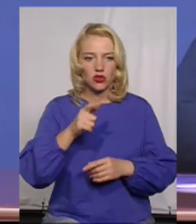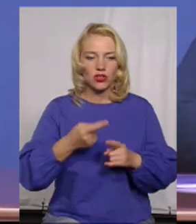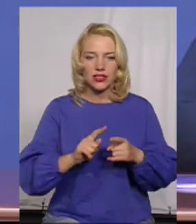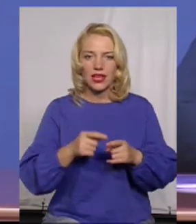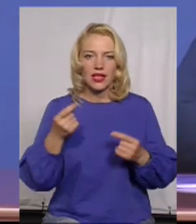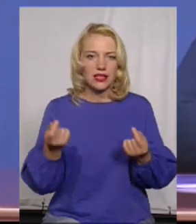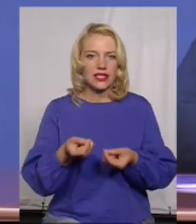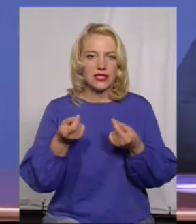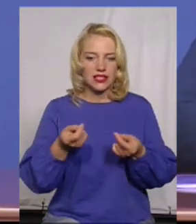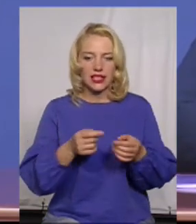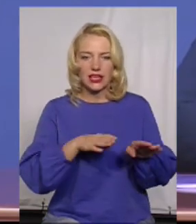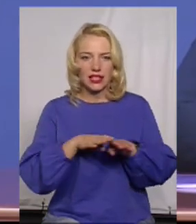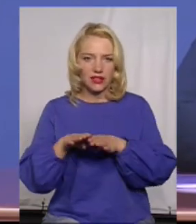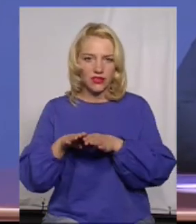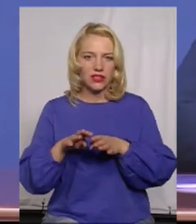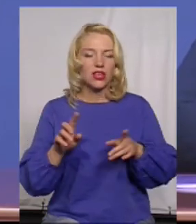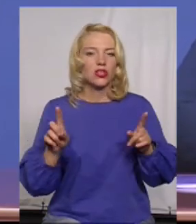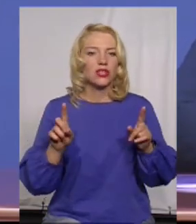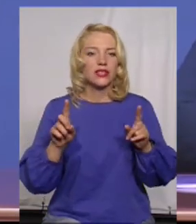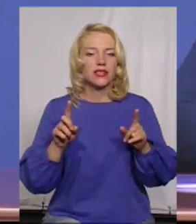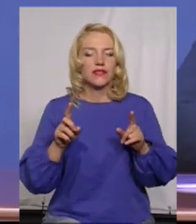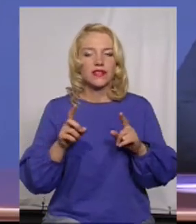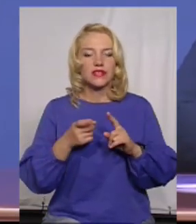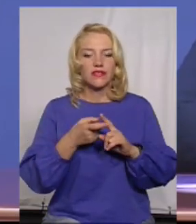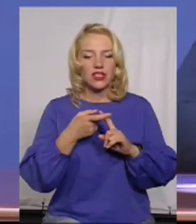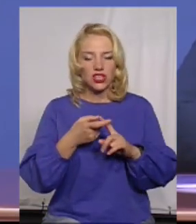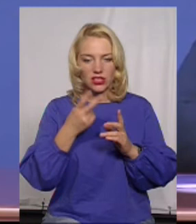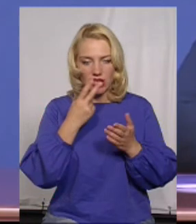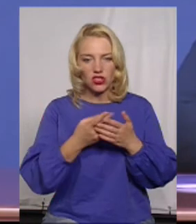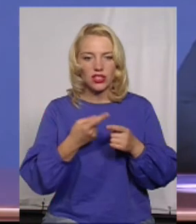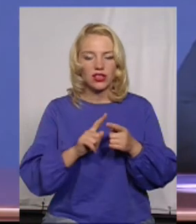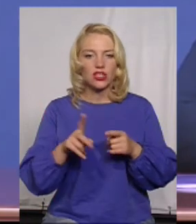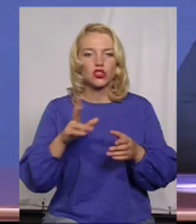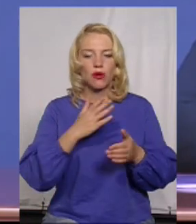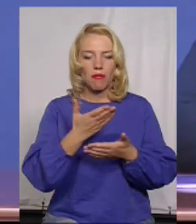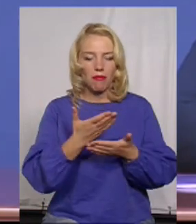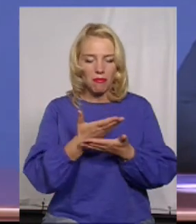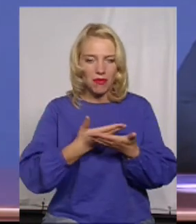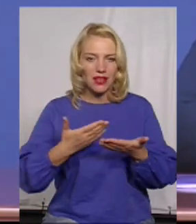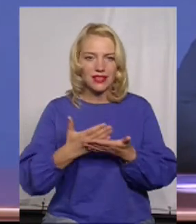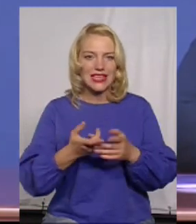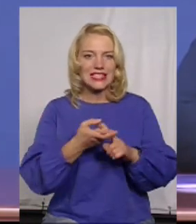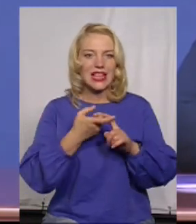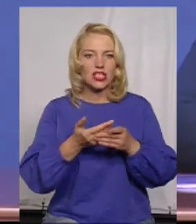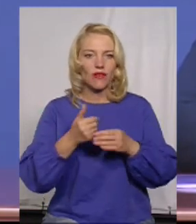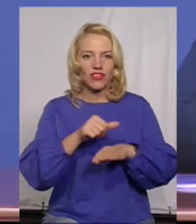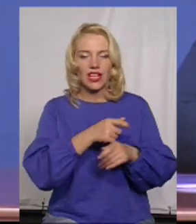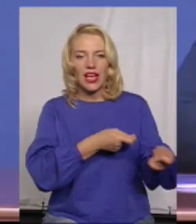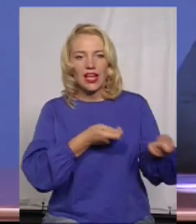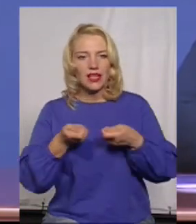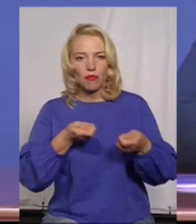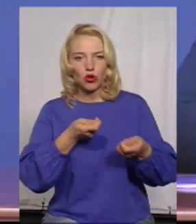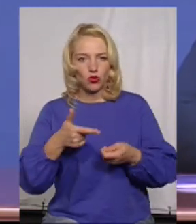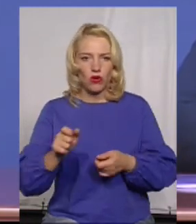низький рівень, зважаючи на те, що ми є залежними від імпорту газу. Ми будемо, найближчим часом будуть законодавчі